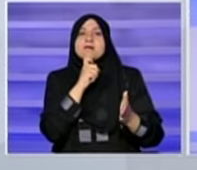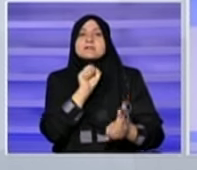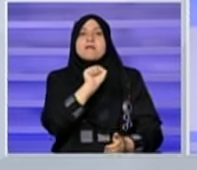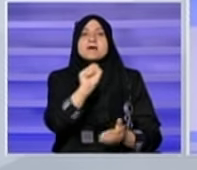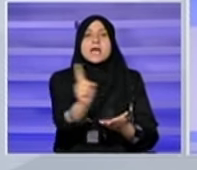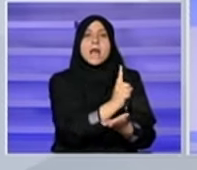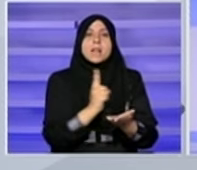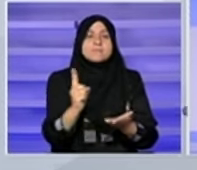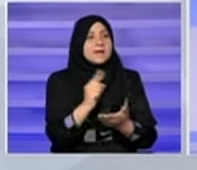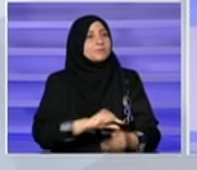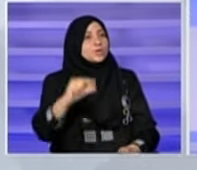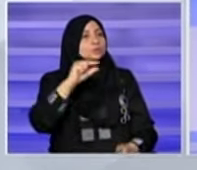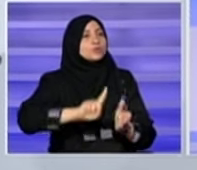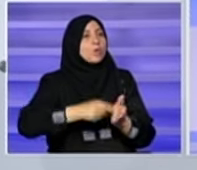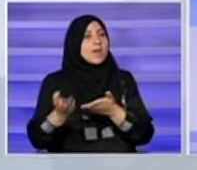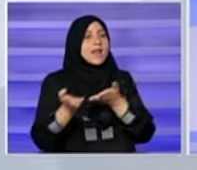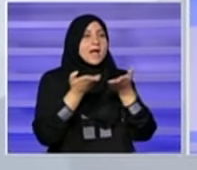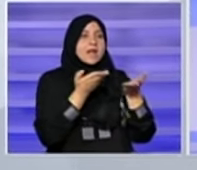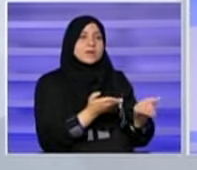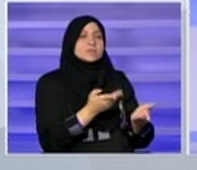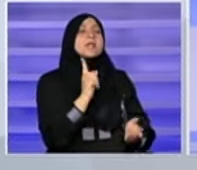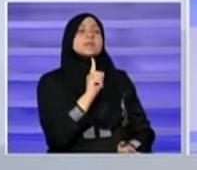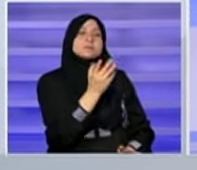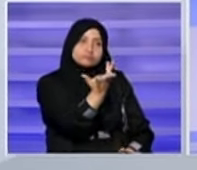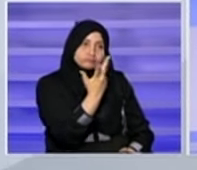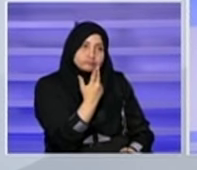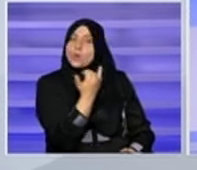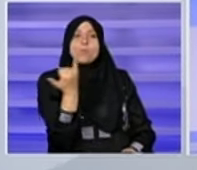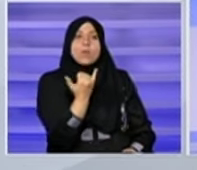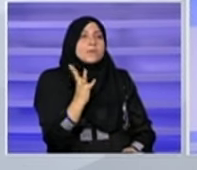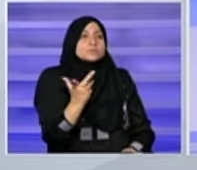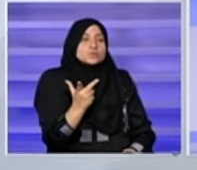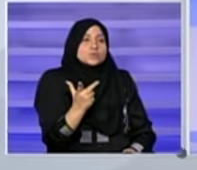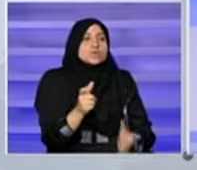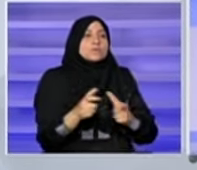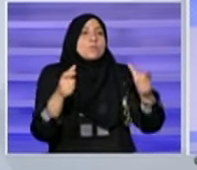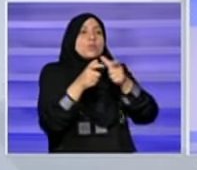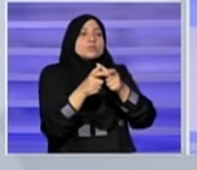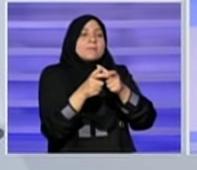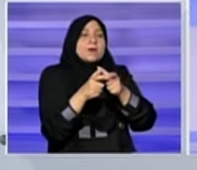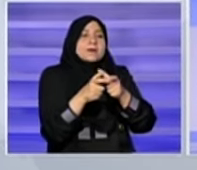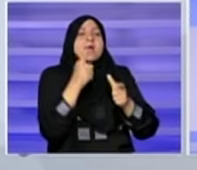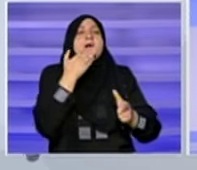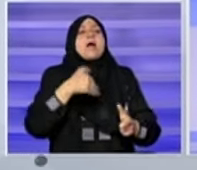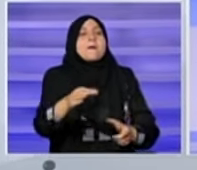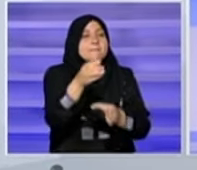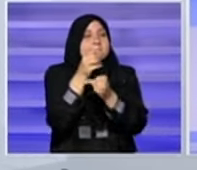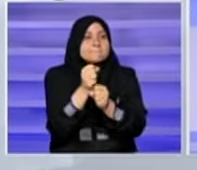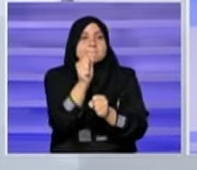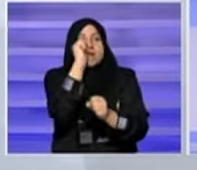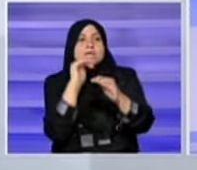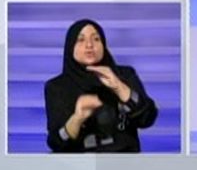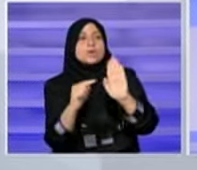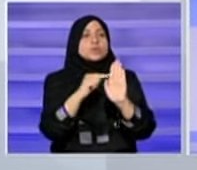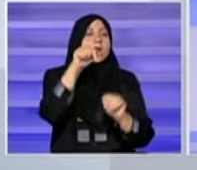البيئة دكتور بداية نرحب فيك على وتحدثنا عن الأهمية التي يمثلها انعقادة مؤتمر استدامة المياه في الدوحة اليوم